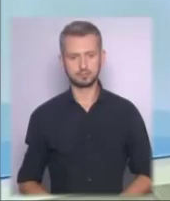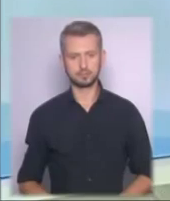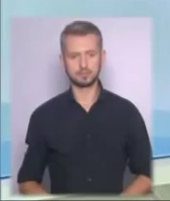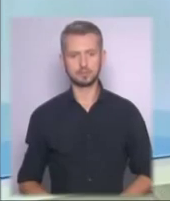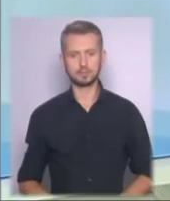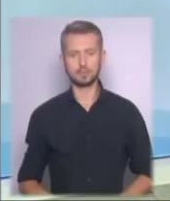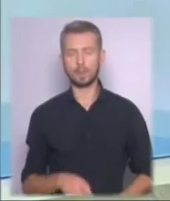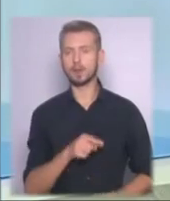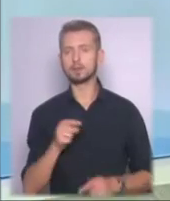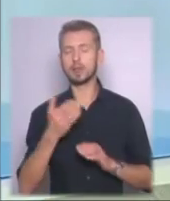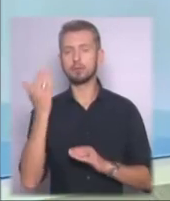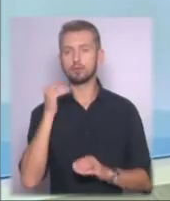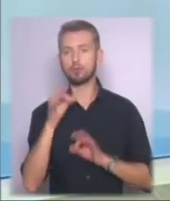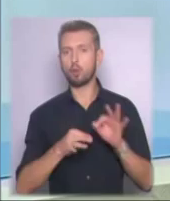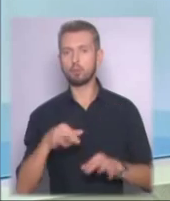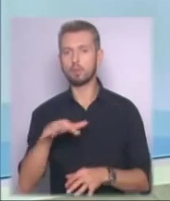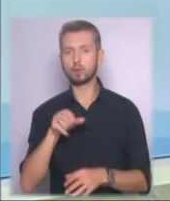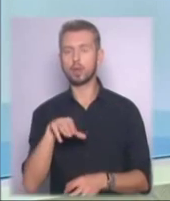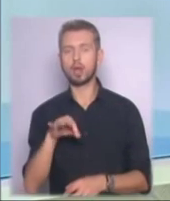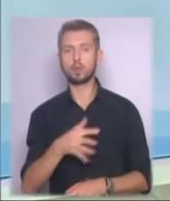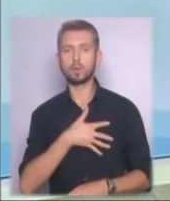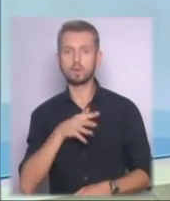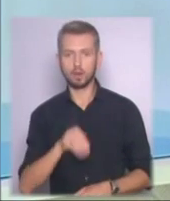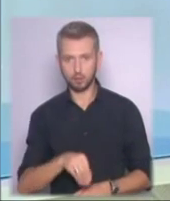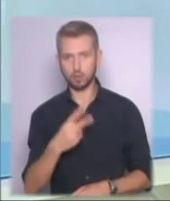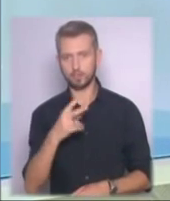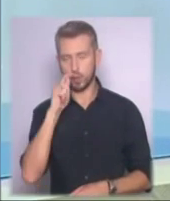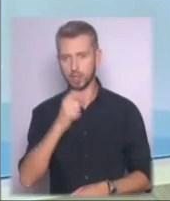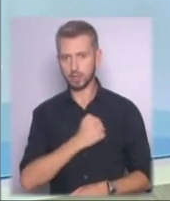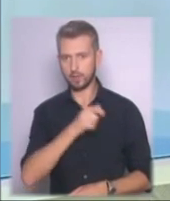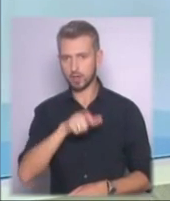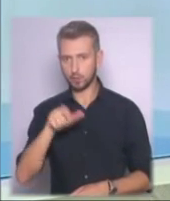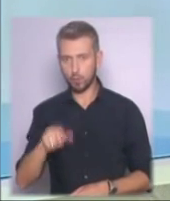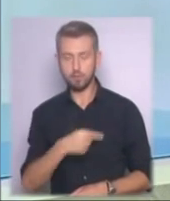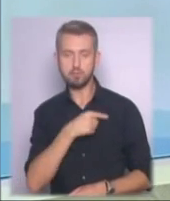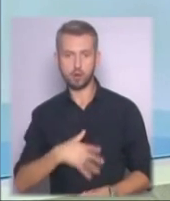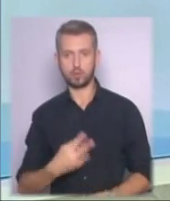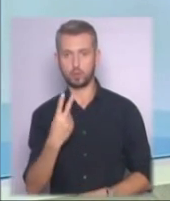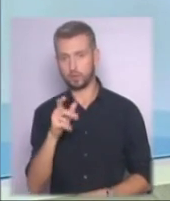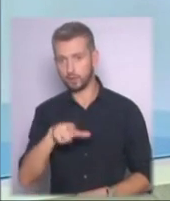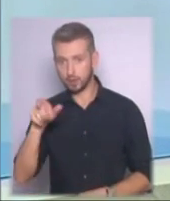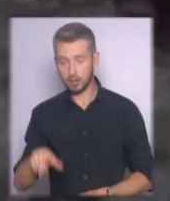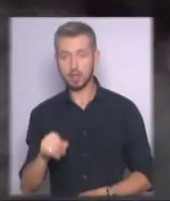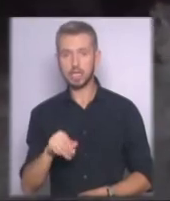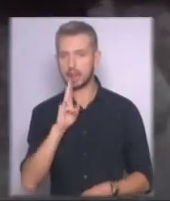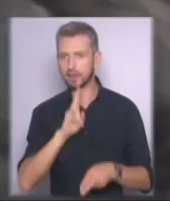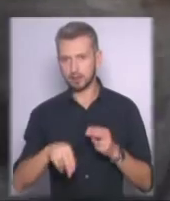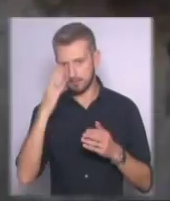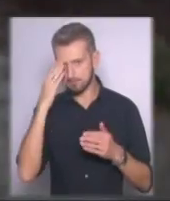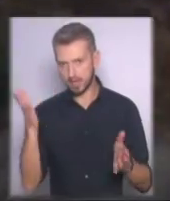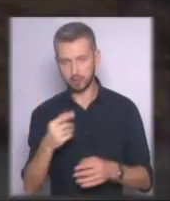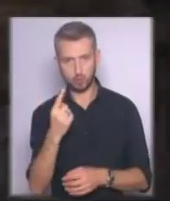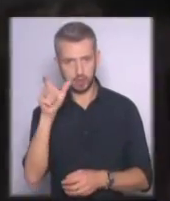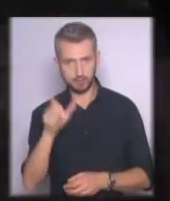За минулодобу в зоні АТО загинуло двоє українських військових. Двох було поранено та один з них без вісті. За